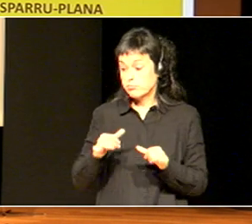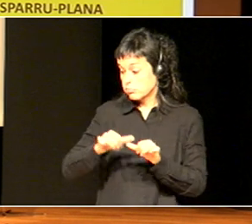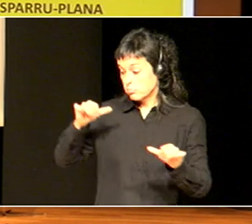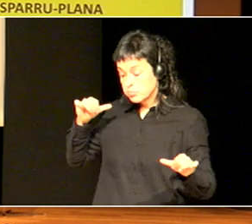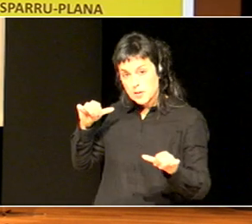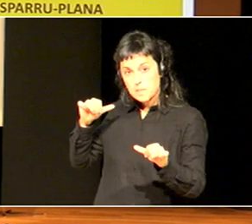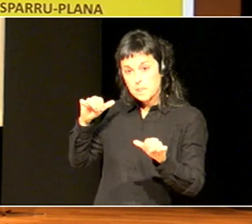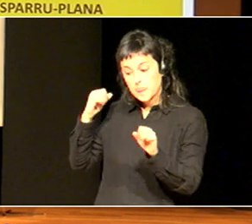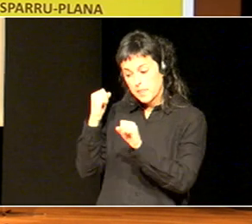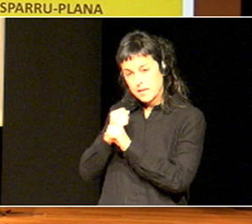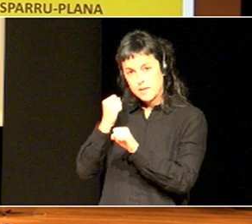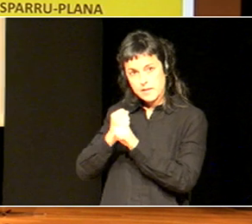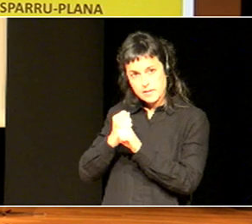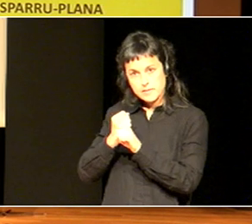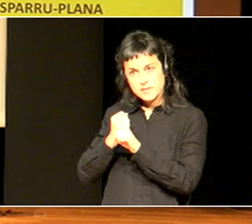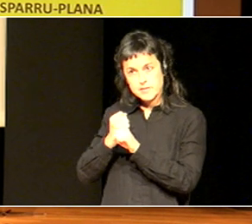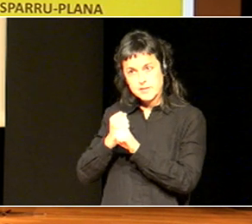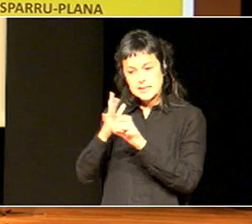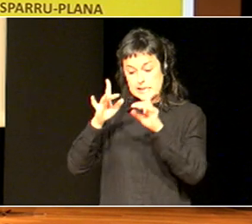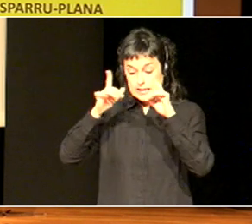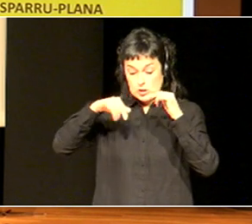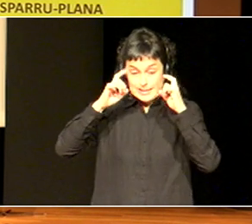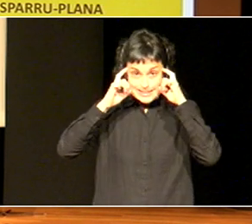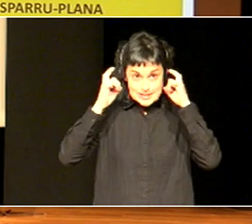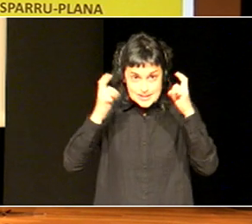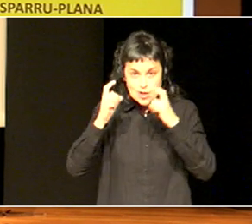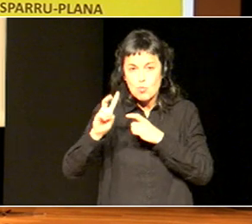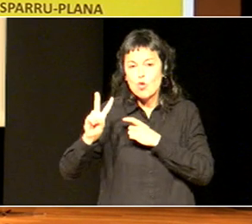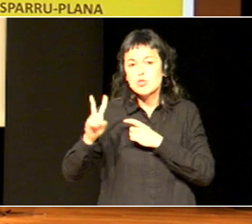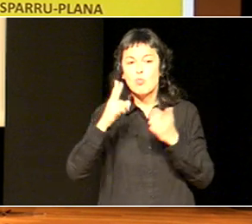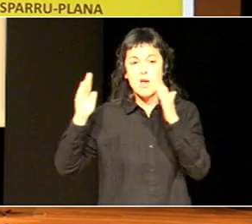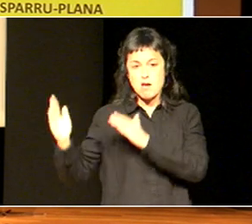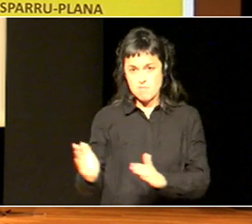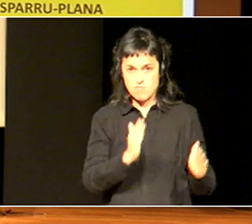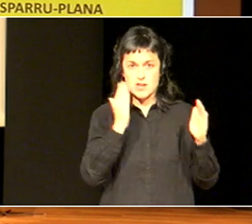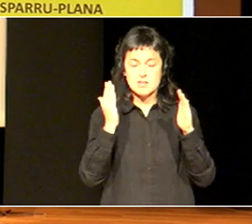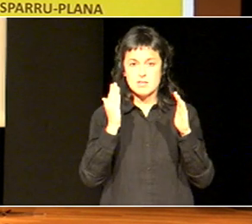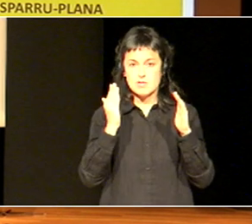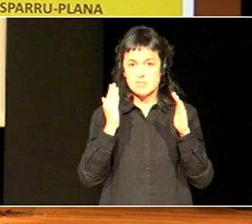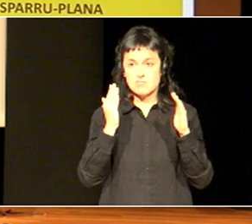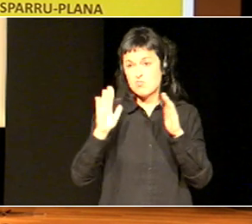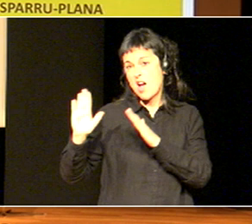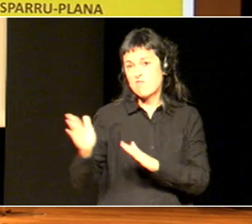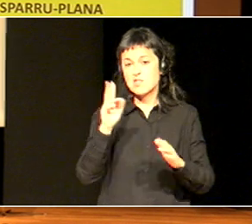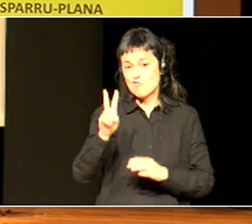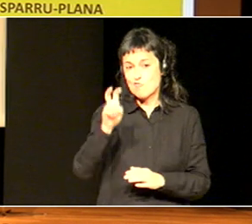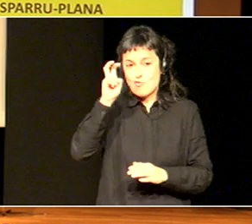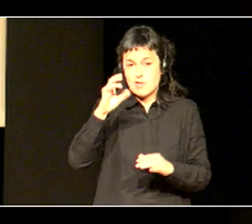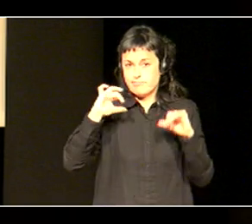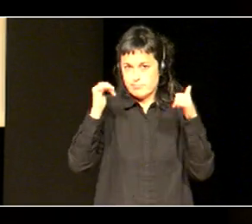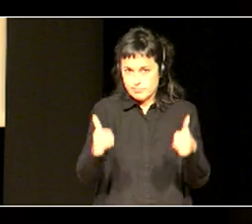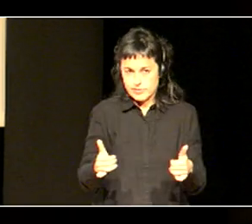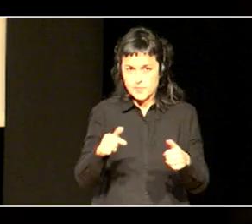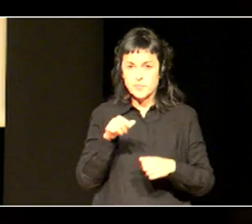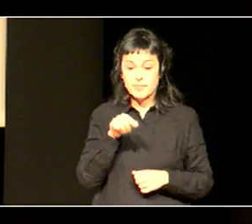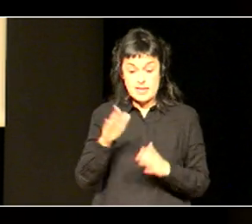ba, zaiatu garalde batetik, behigarren, tramonetan, noski, ba, faze berri bat markatzea, faze